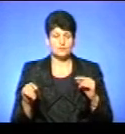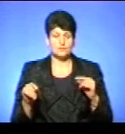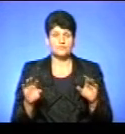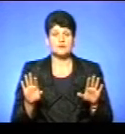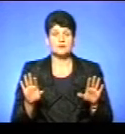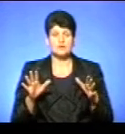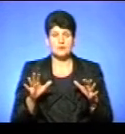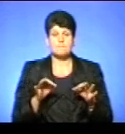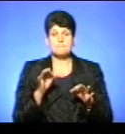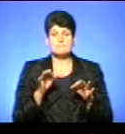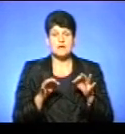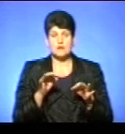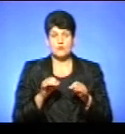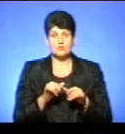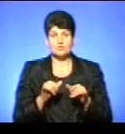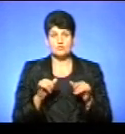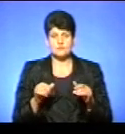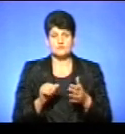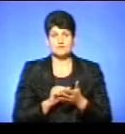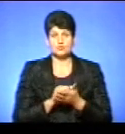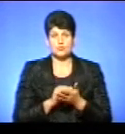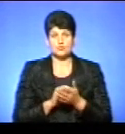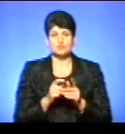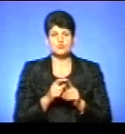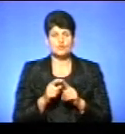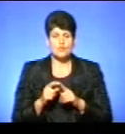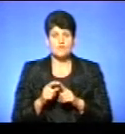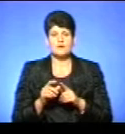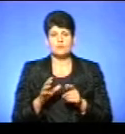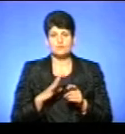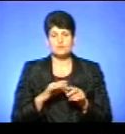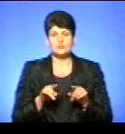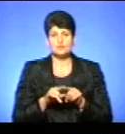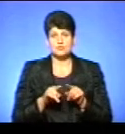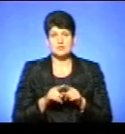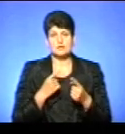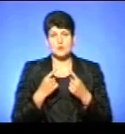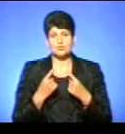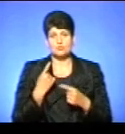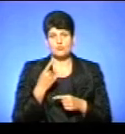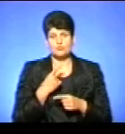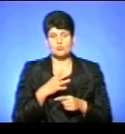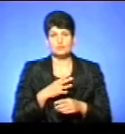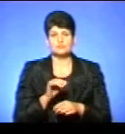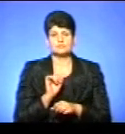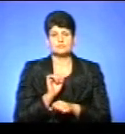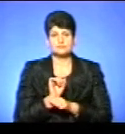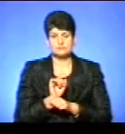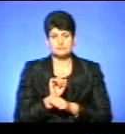природній розвиток друкованого слова, яке чим далі, тим більше ставало схоже на звичайну розмовну мову, був перерваний.